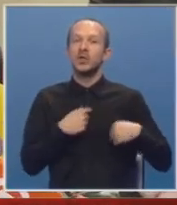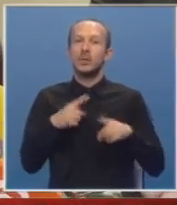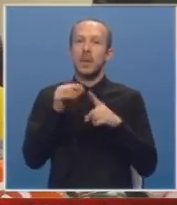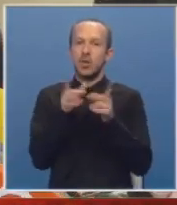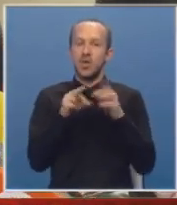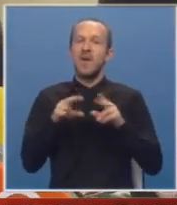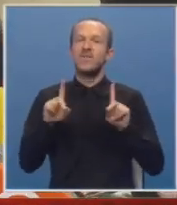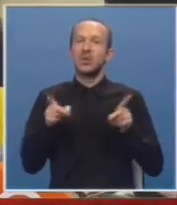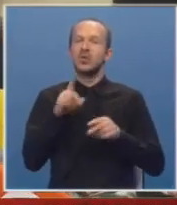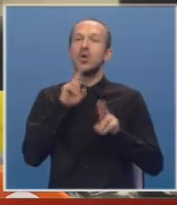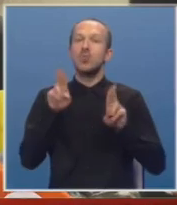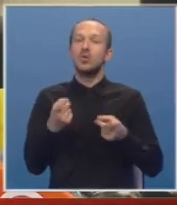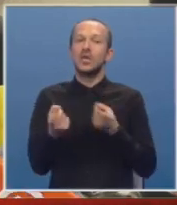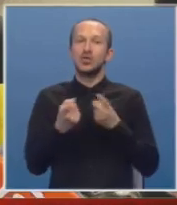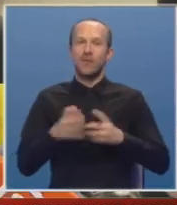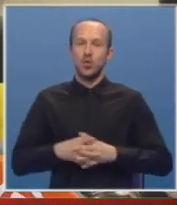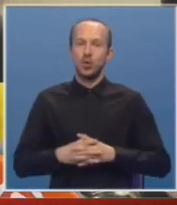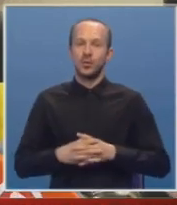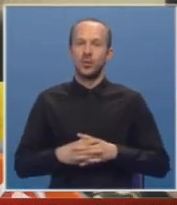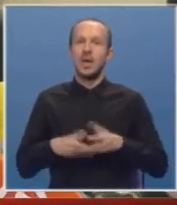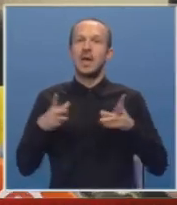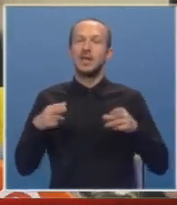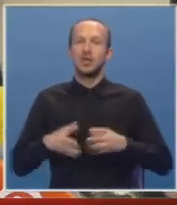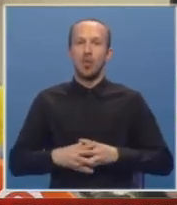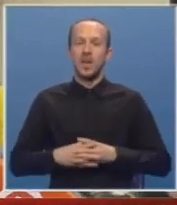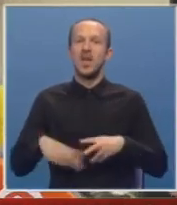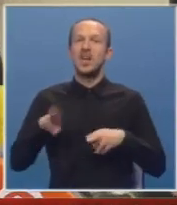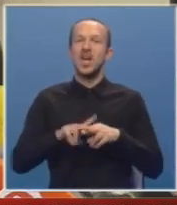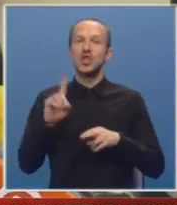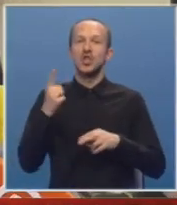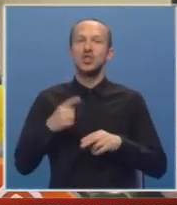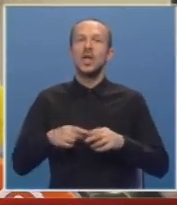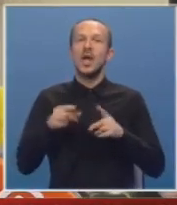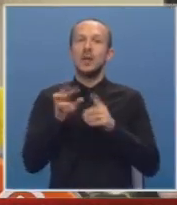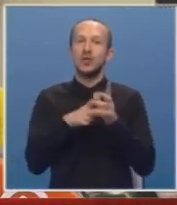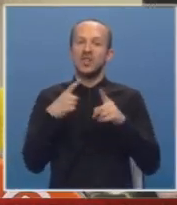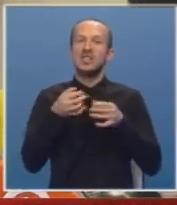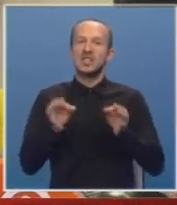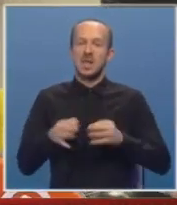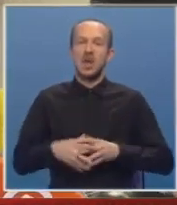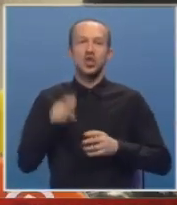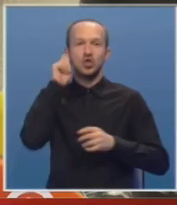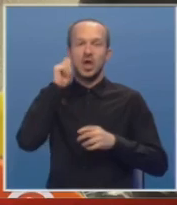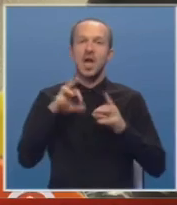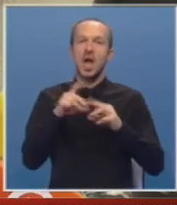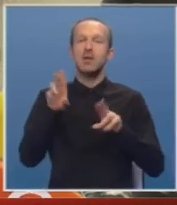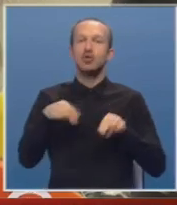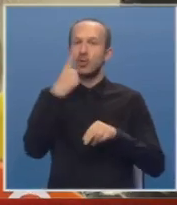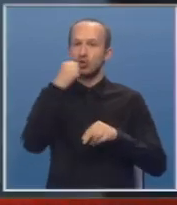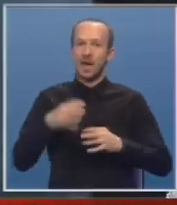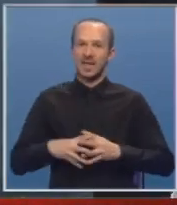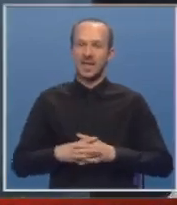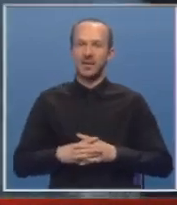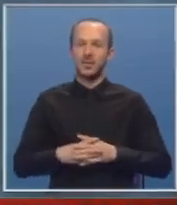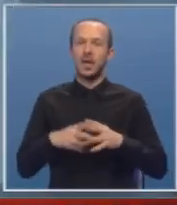virusa koji mogu da izazovu karcinome, najčešće reproduktivnog sistema, češće žena, ali može i muškareca.